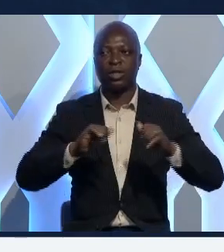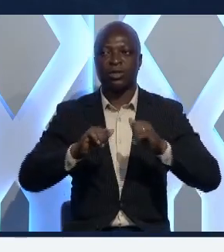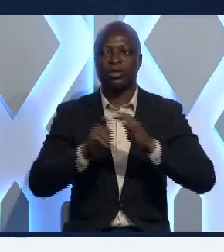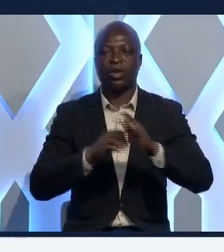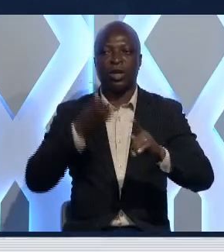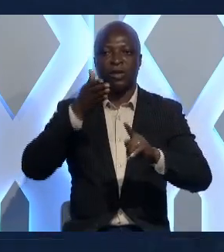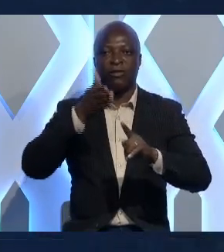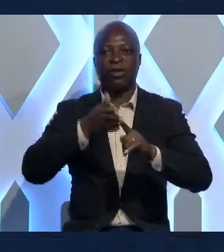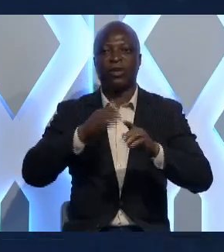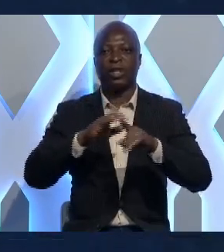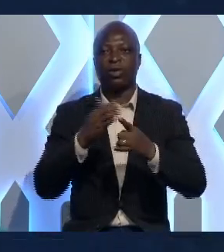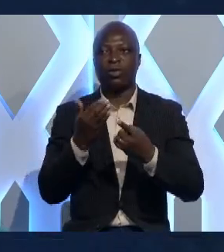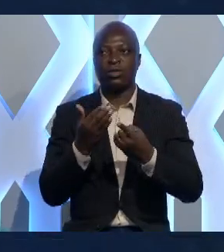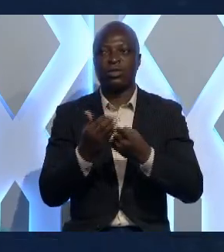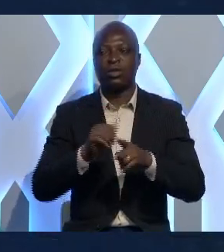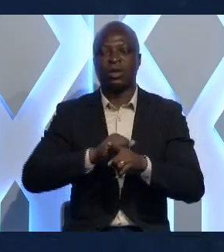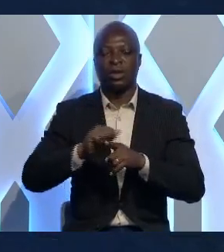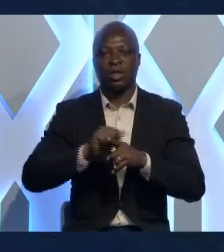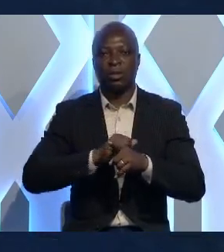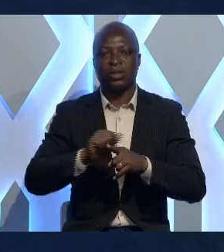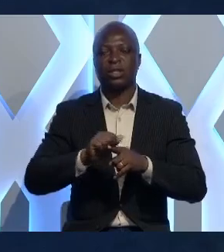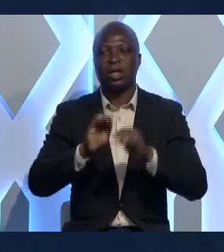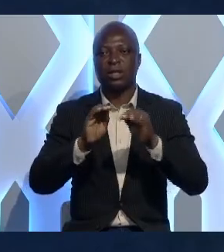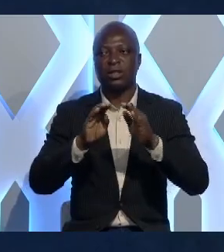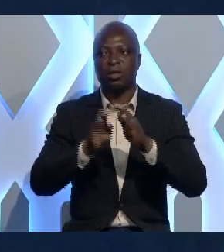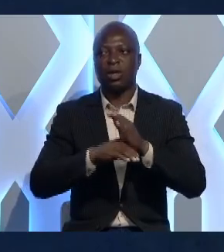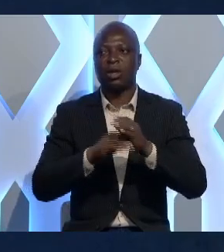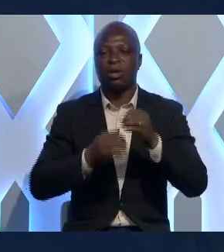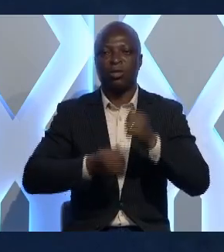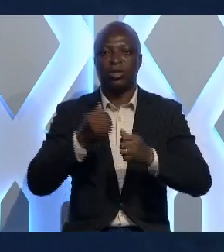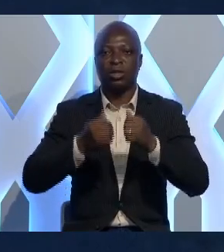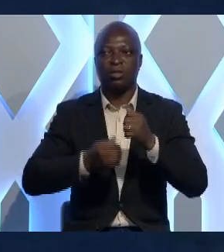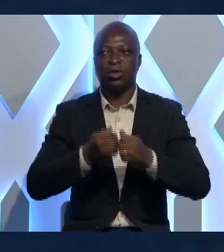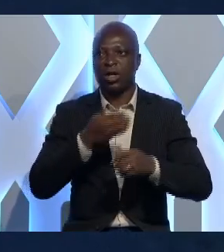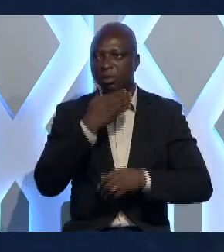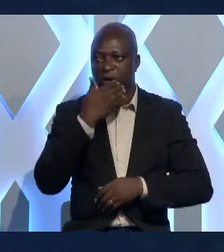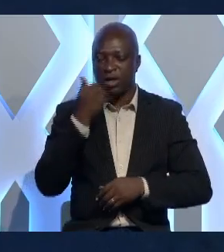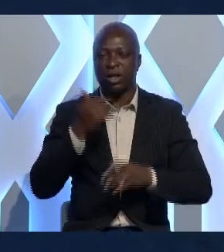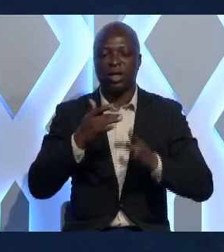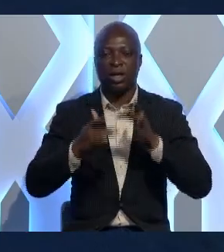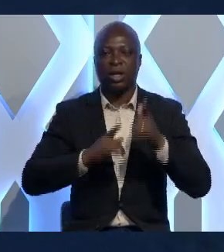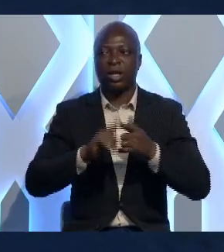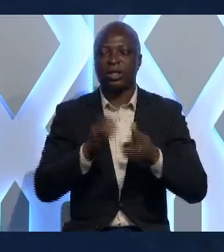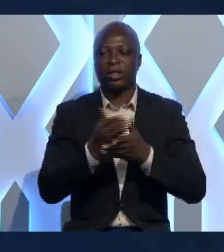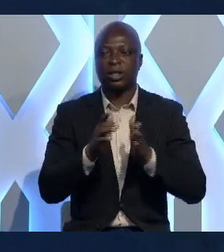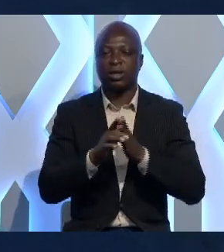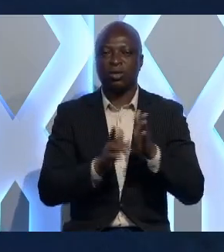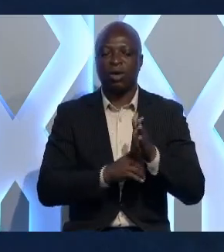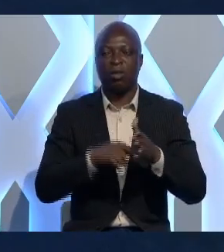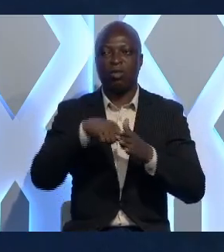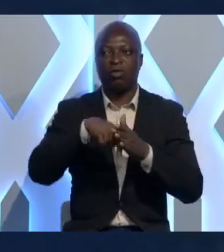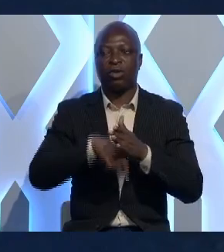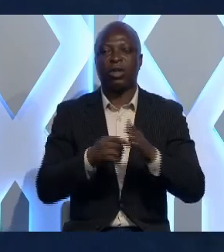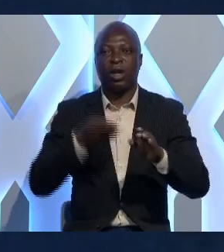en faveur des conditions d'apprentissage et d'enseignement de plus en plus améliorées grâce à des réformes profondes